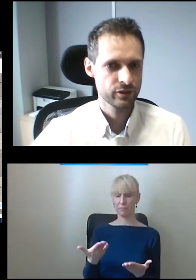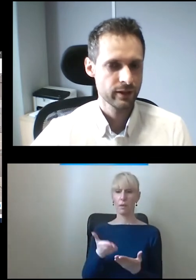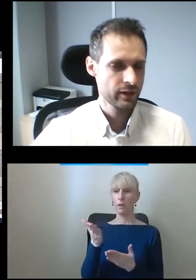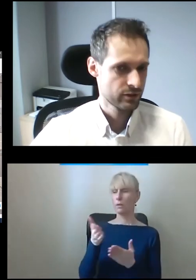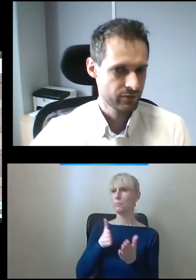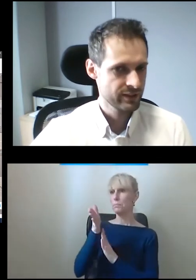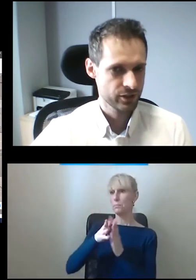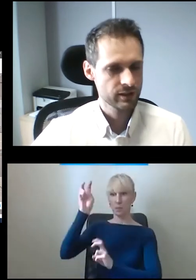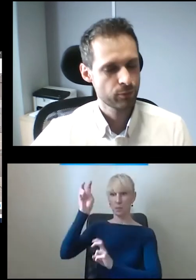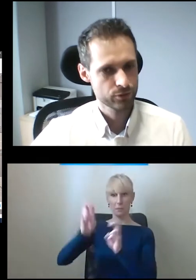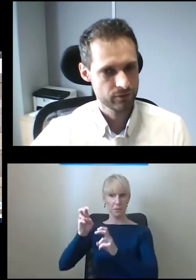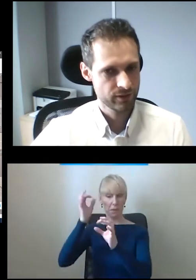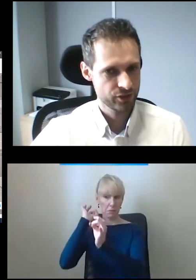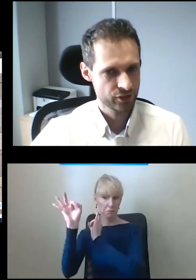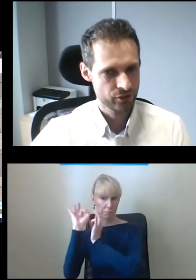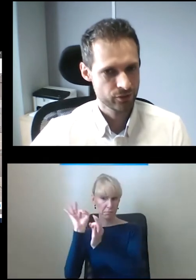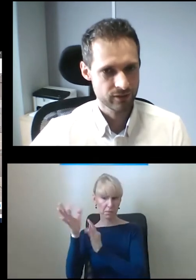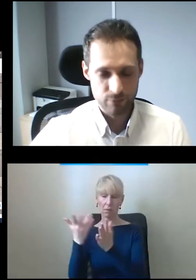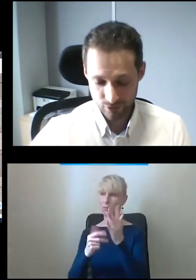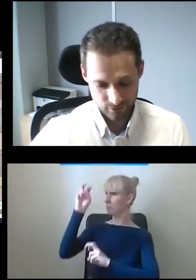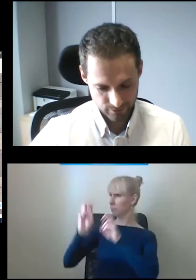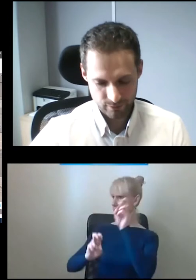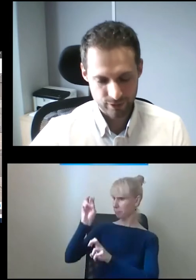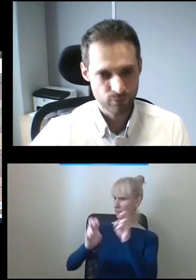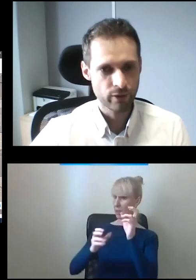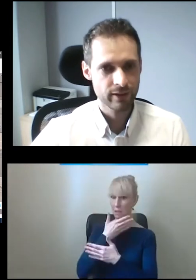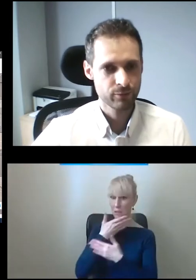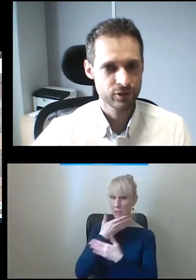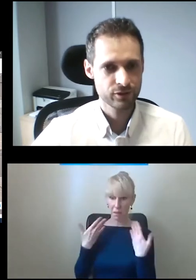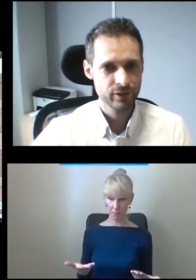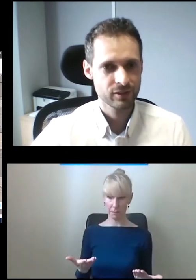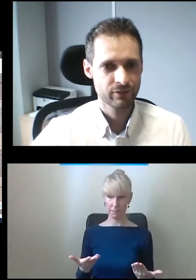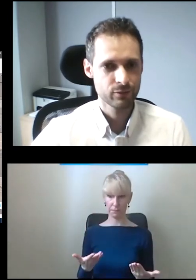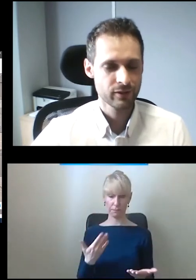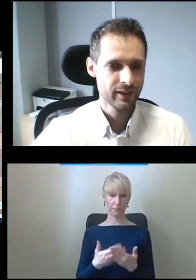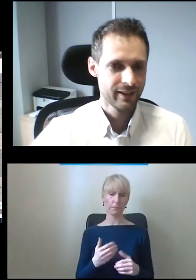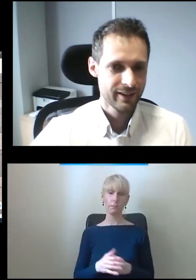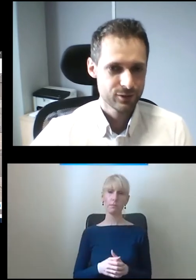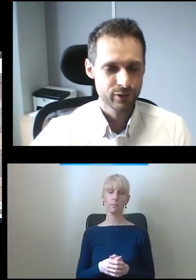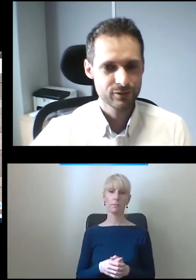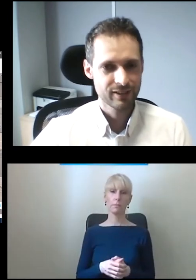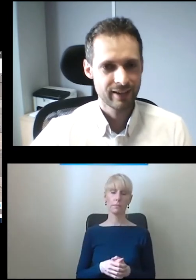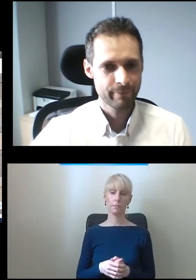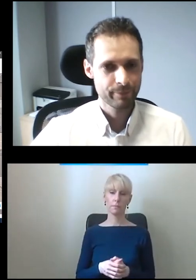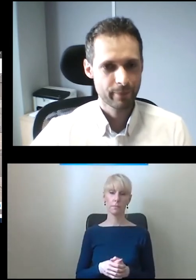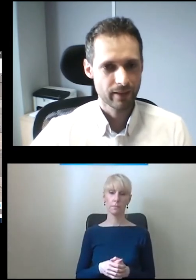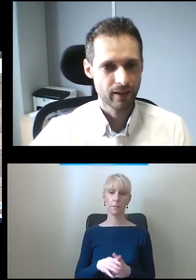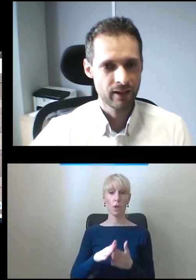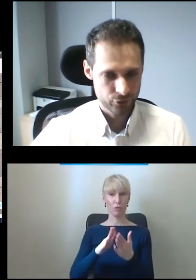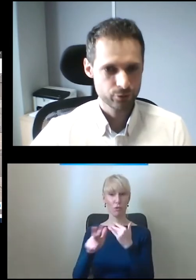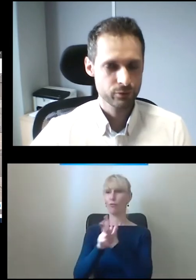technicznym, że winda się nie chce poruszyć, winda się nie rusza. I wiem, że to jest bardzo błahe i może śmieszne dla wielu słuchających, ale